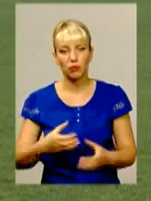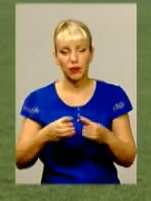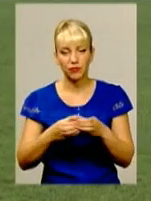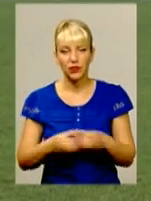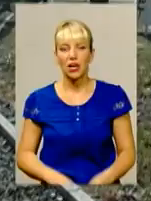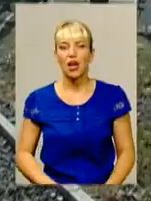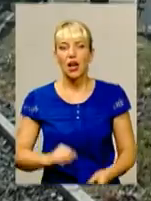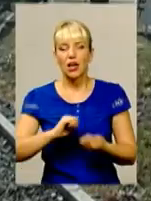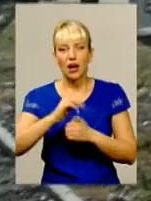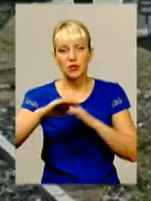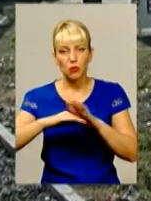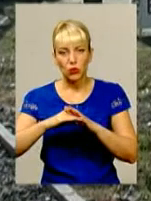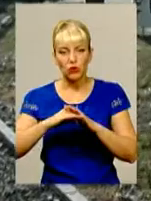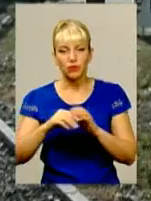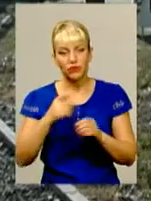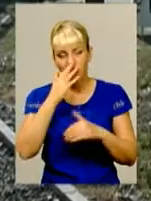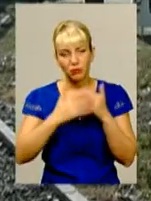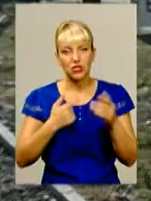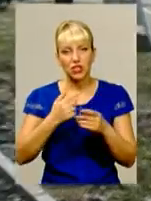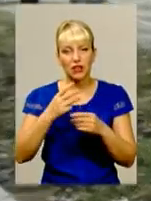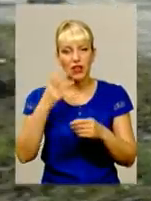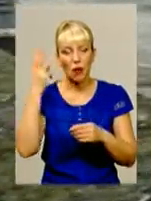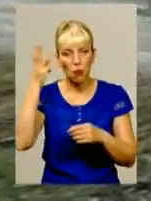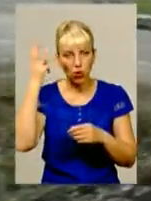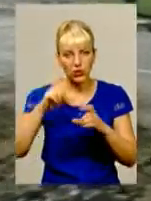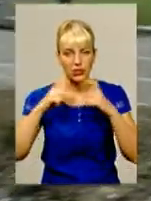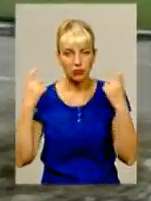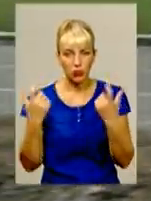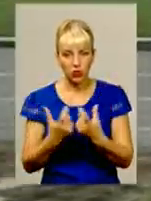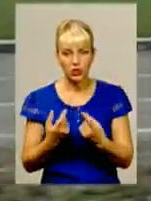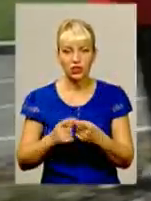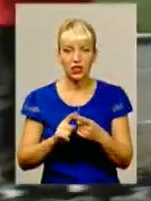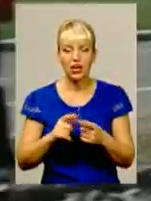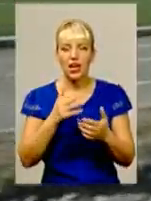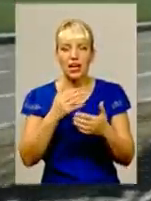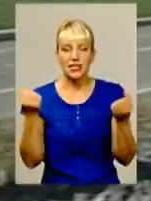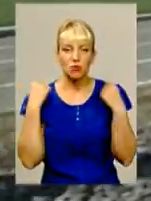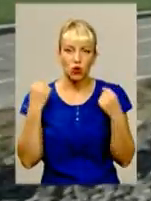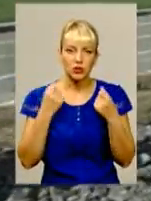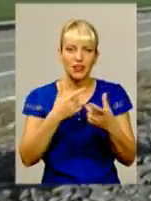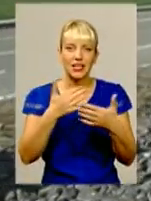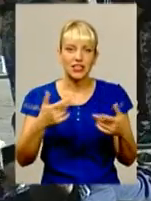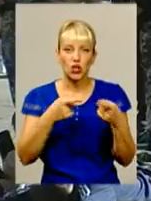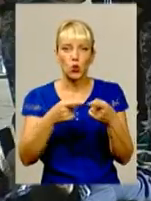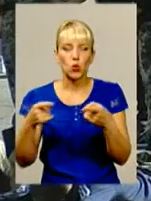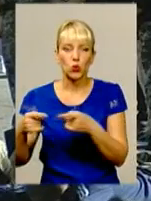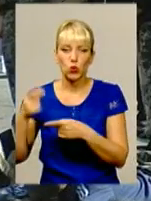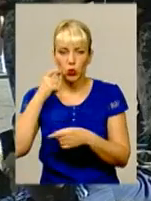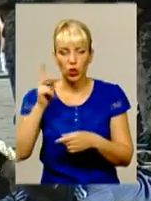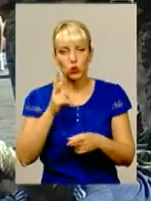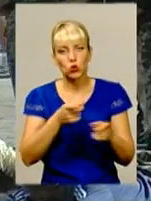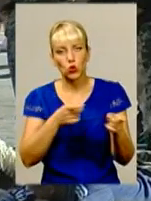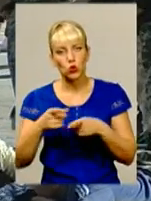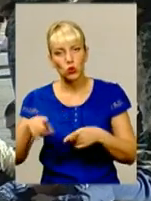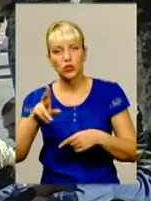стадіоні Поділля півтори сотні захисників кордону з різних куточків України. Хтось готується до старту, інші переводять подих